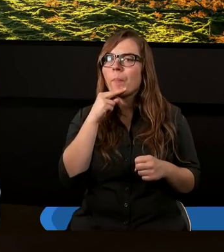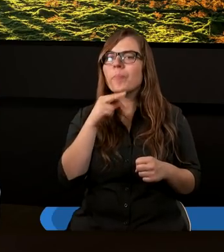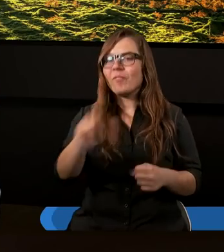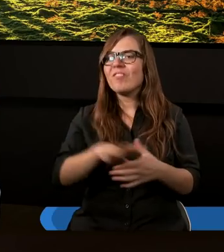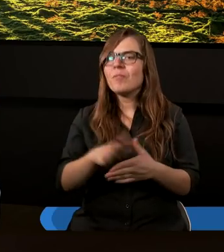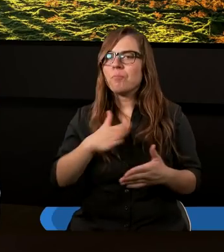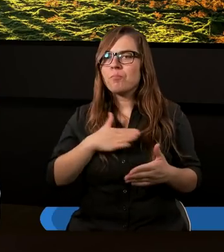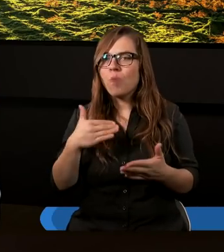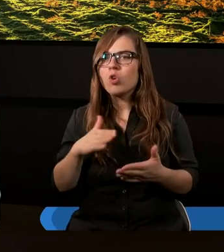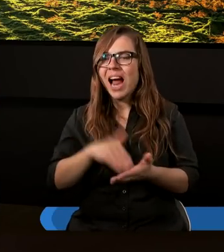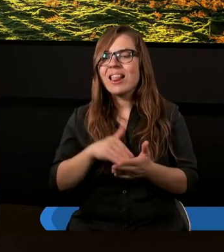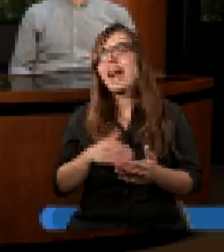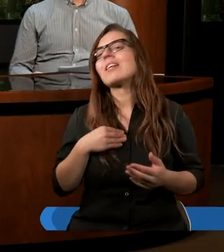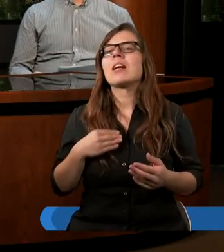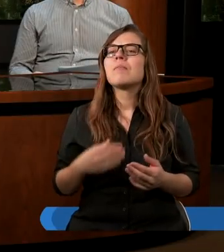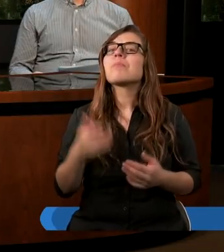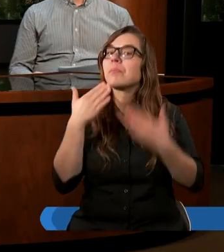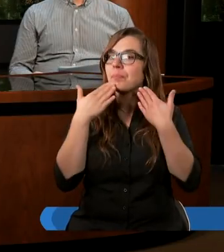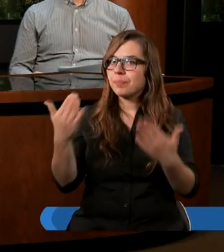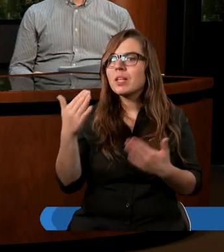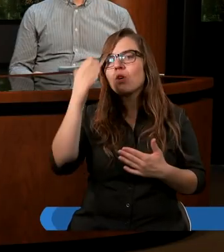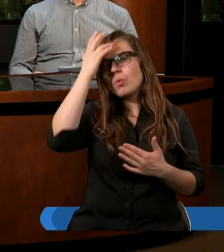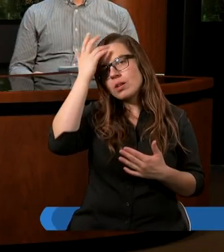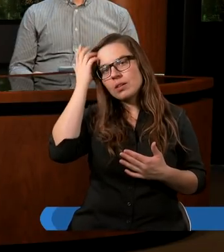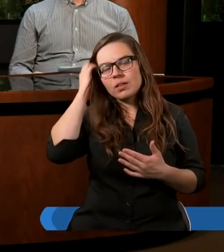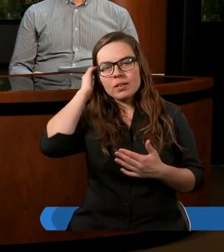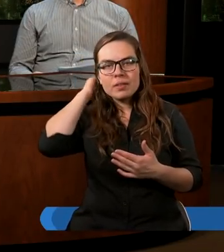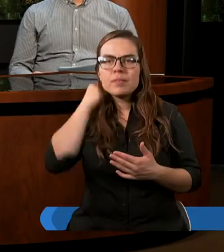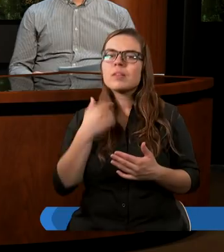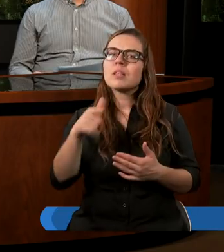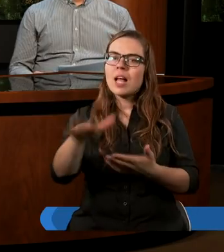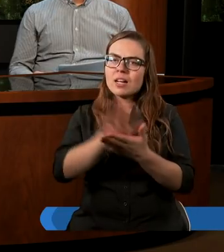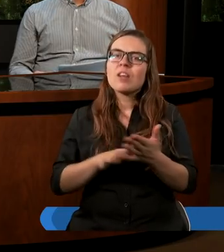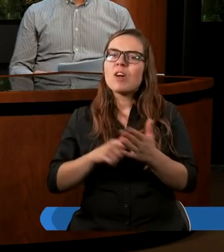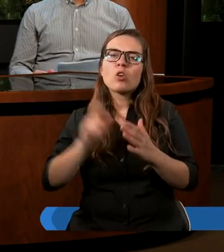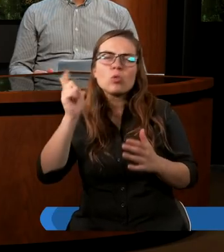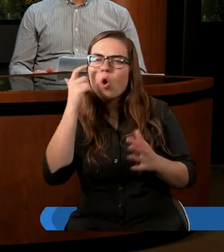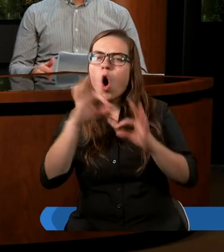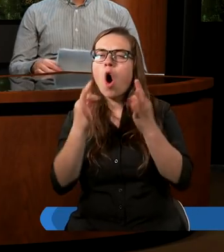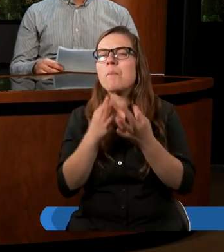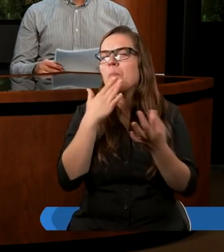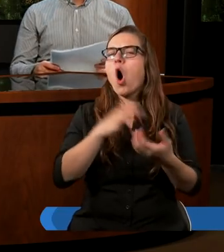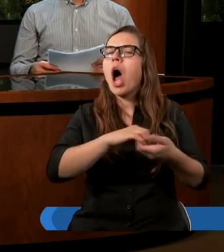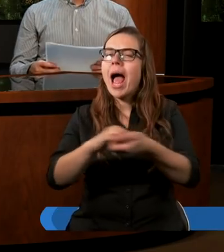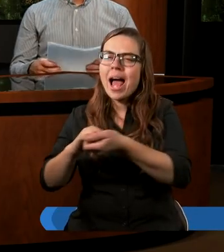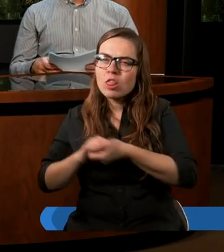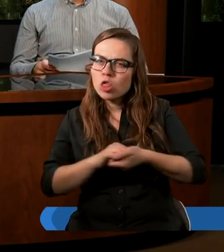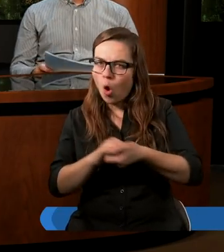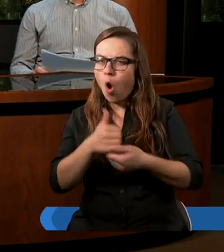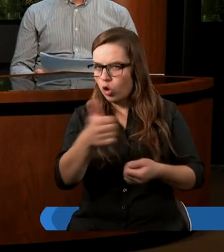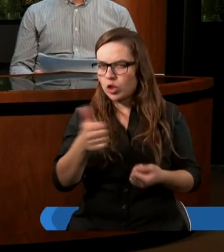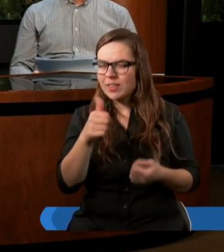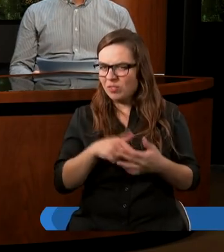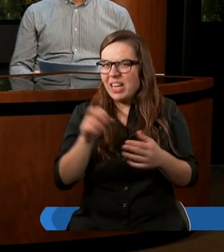posiadanie. Tak, dziękuję bardzo. Ten tekst ogólnie mówi o jednosie, możemy to